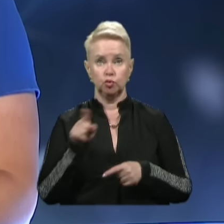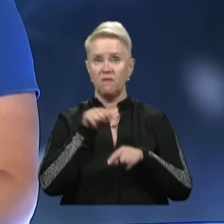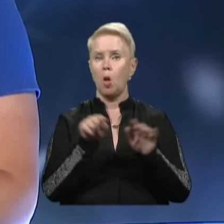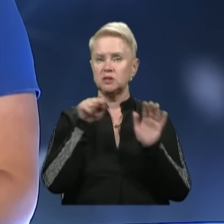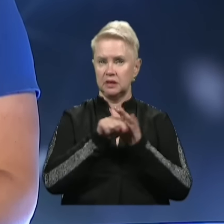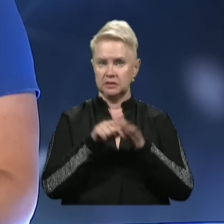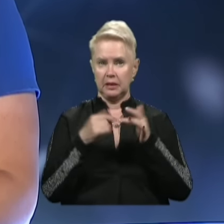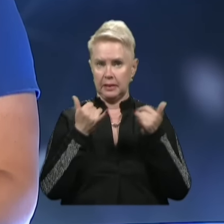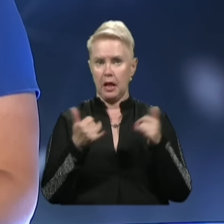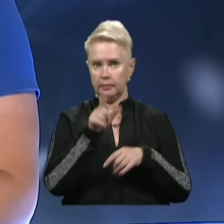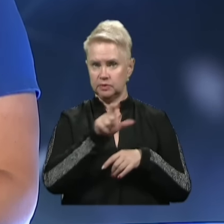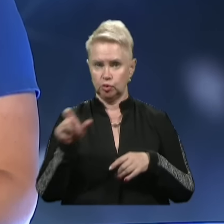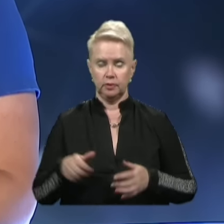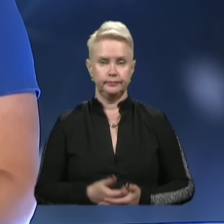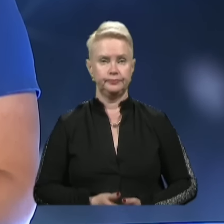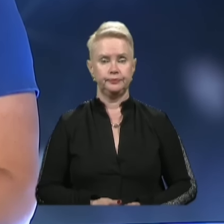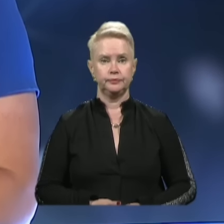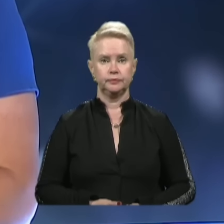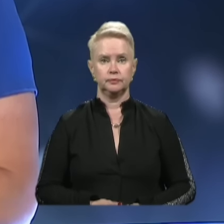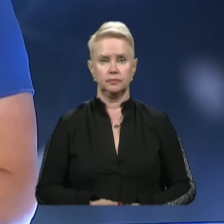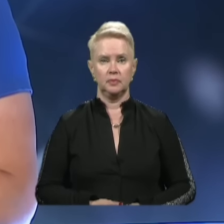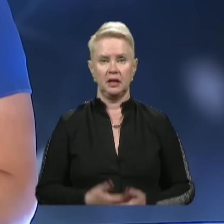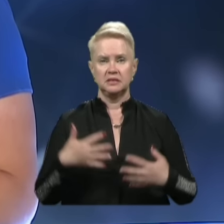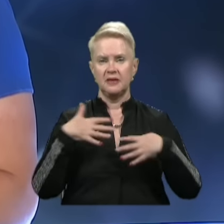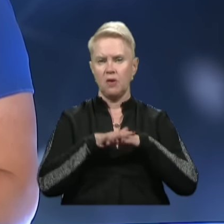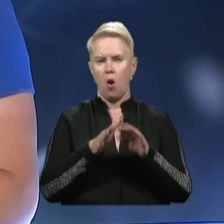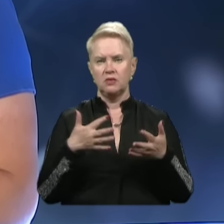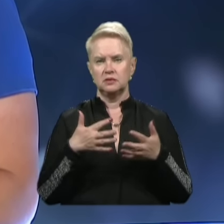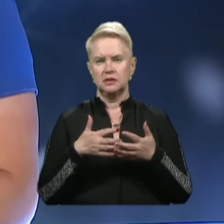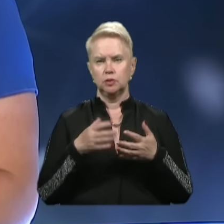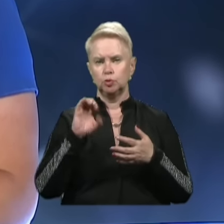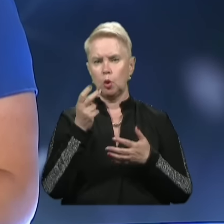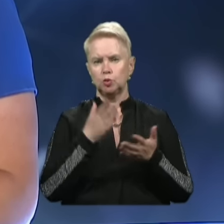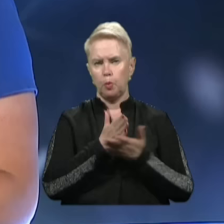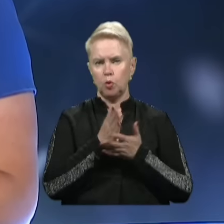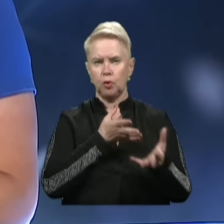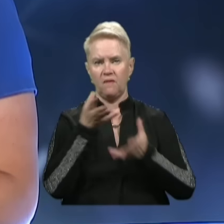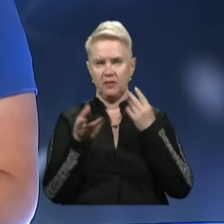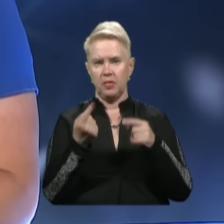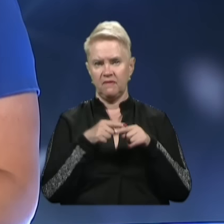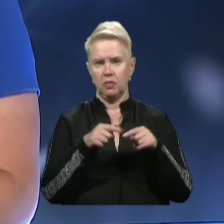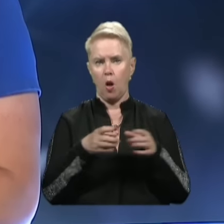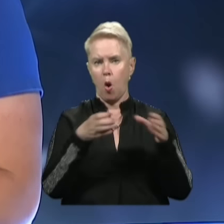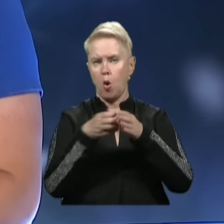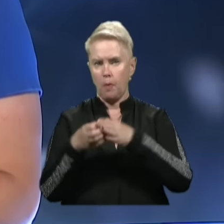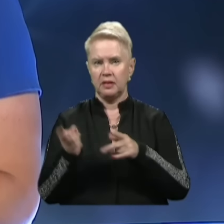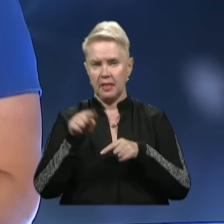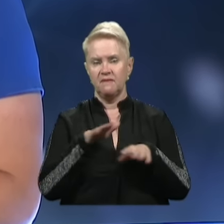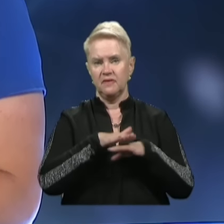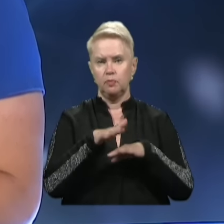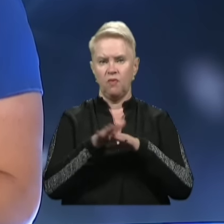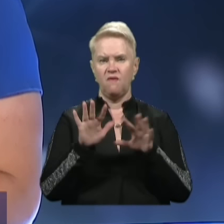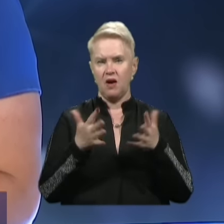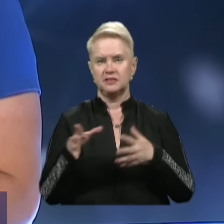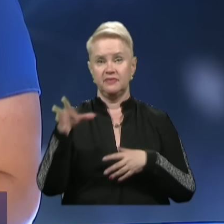він означатиме для пересічних громадян? Цифровізація соціальних послуг і виплат, вона ж проходить в громадах, саме там відбувається